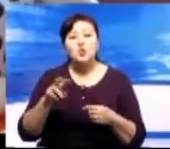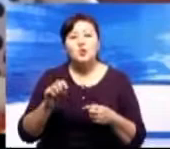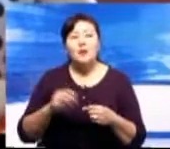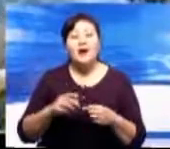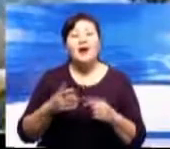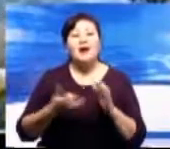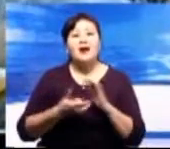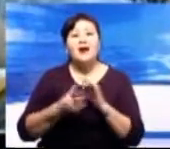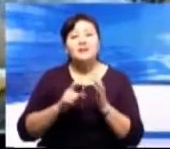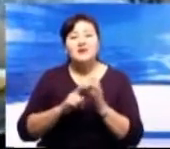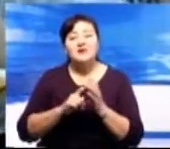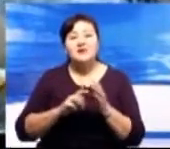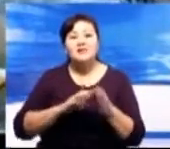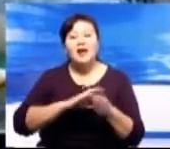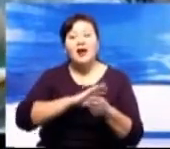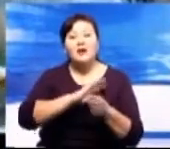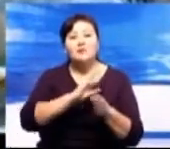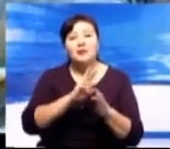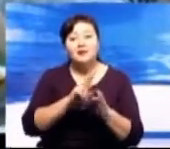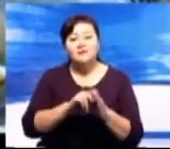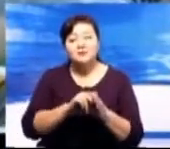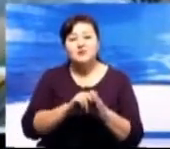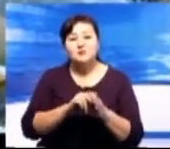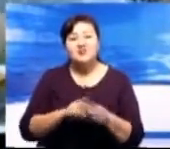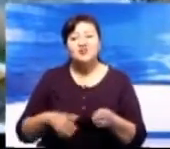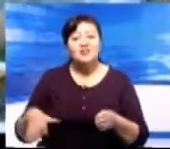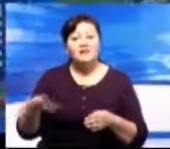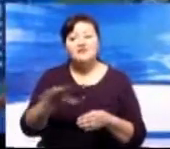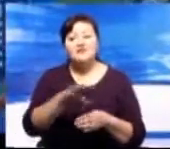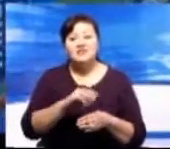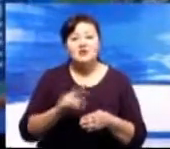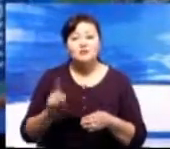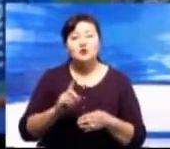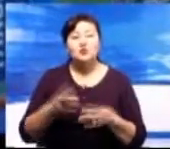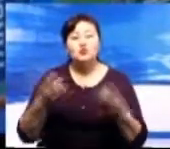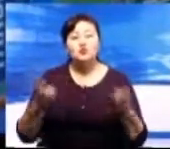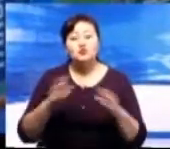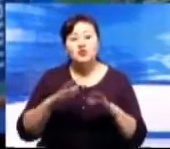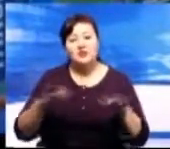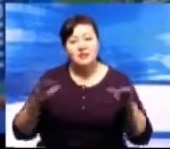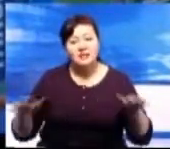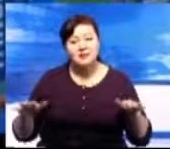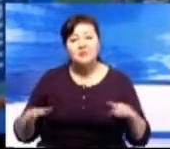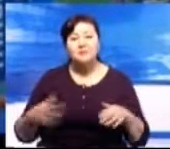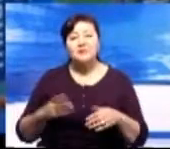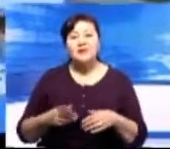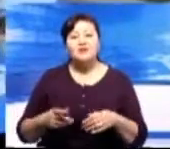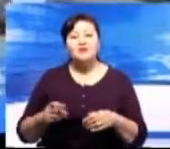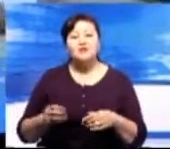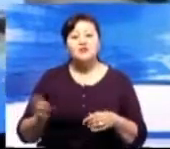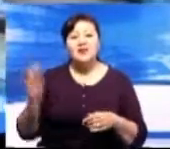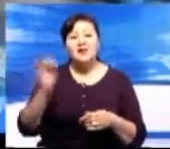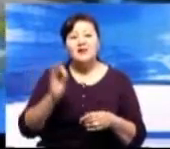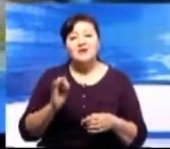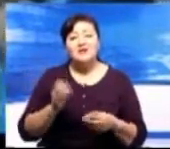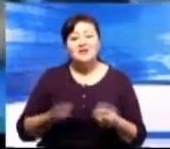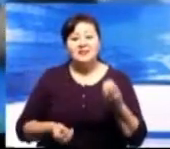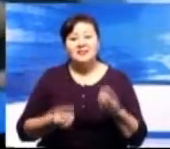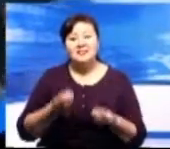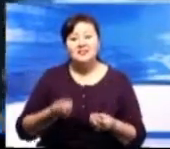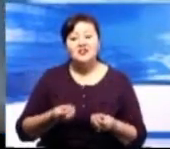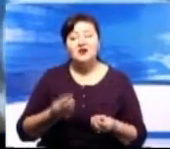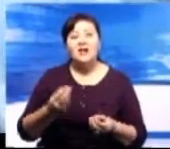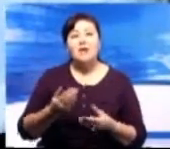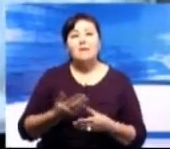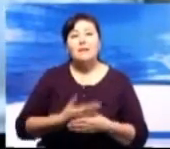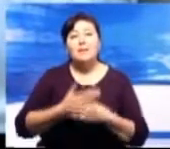оборудованием и принадлежностями. Уроки проводятся в игровой форме, что очень нравится детям. Интеллектуальные игры способствуют освоению детьми